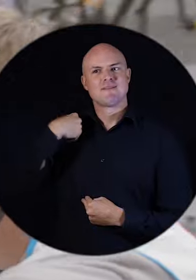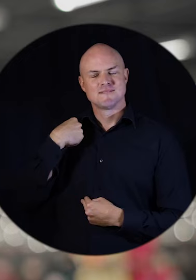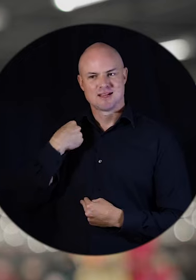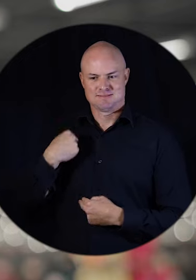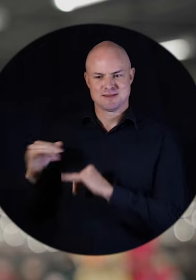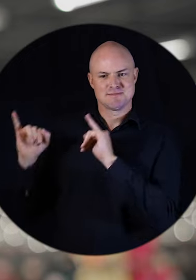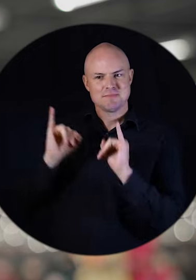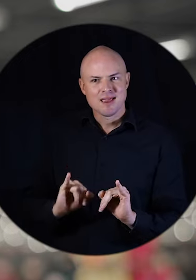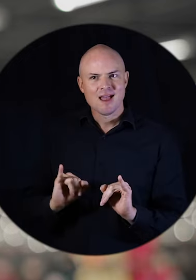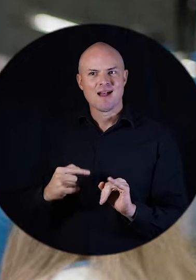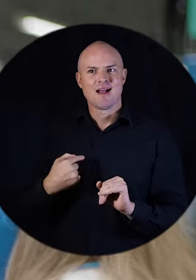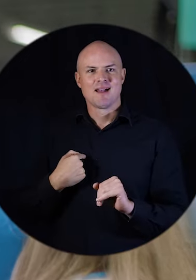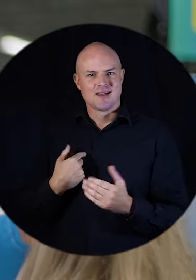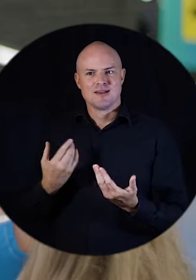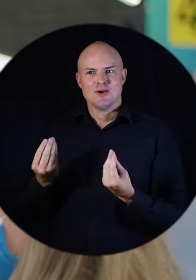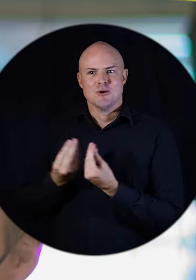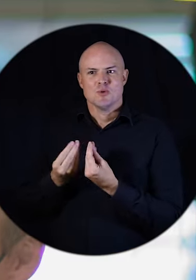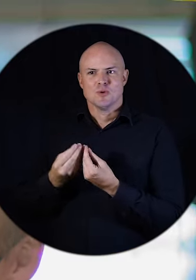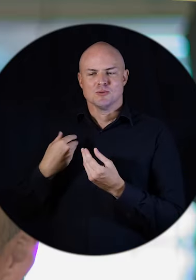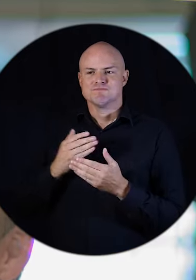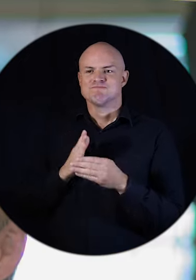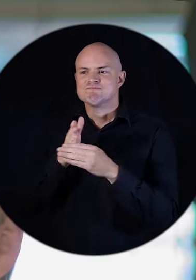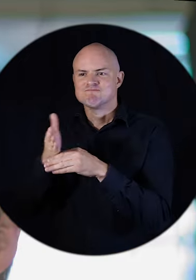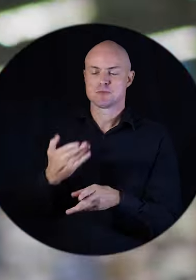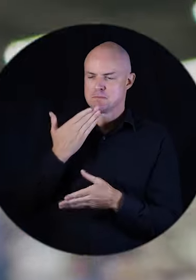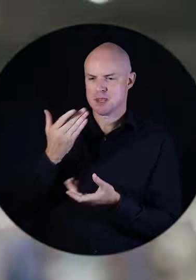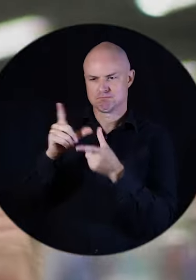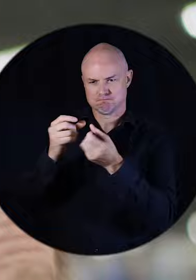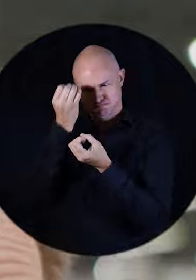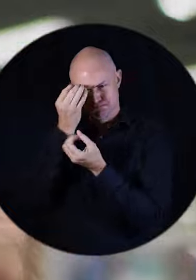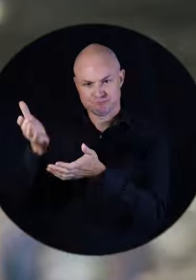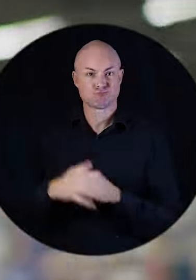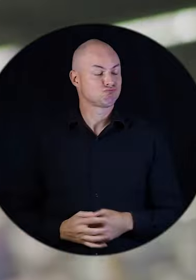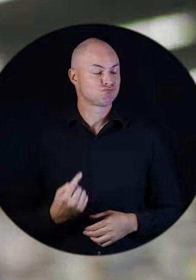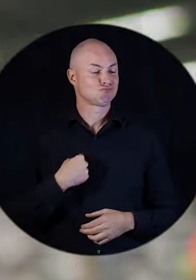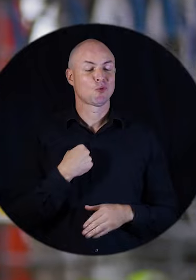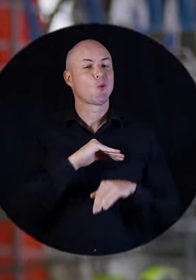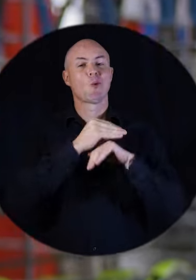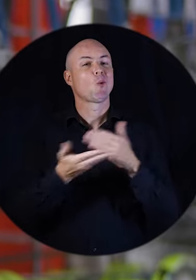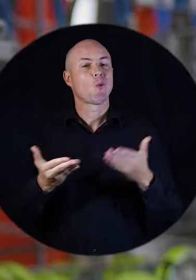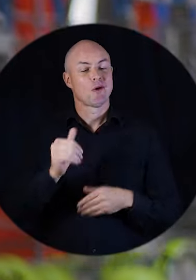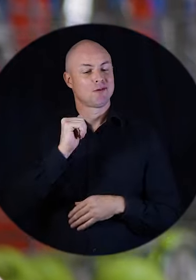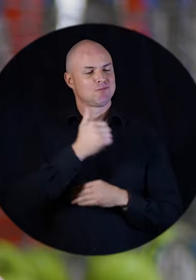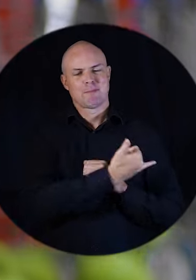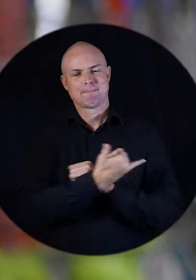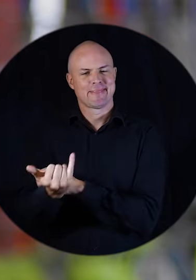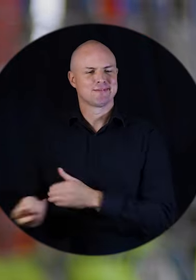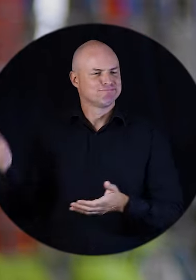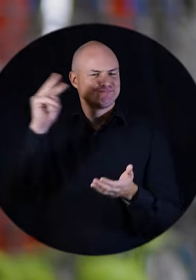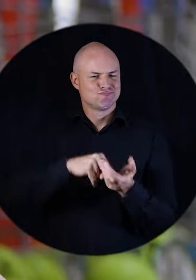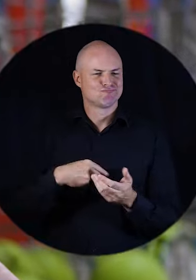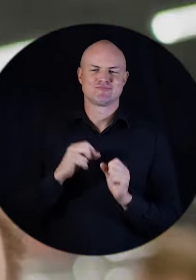sentais que le fait que j'étais immigrant m'a fermé un petit peu les portes. Moi, ce qui me rend le plus heureux, c'est de lever à tout un matin, que je